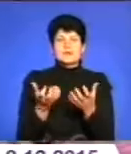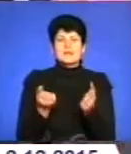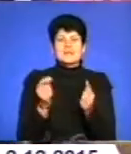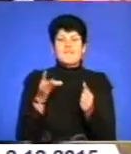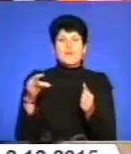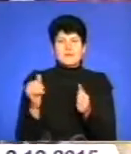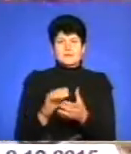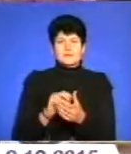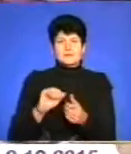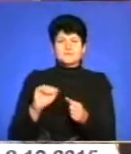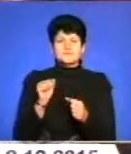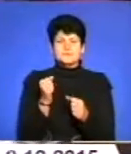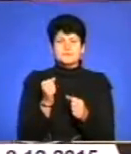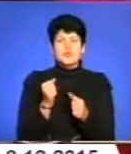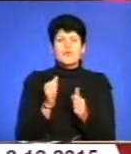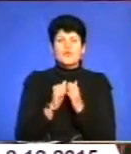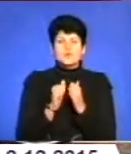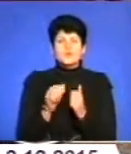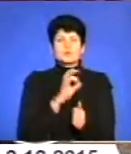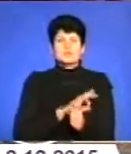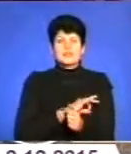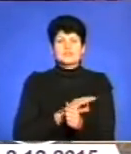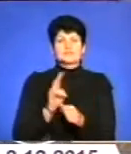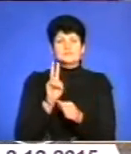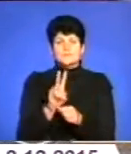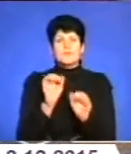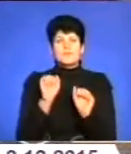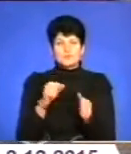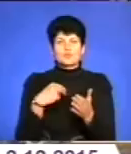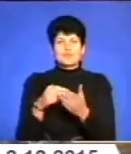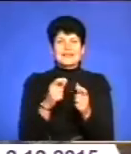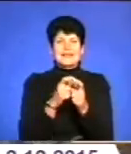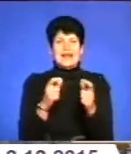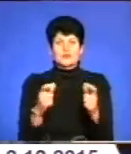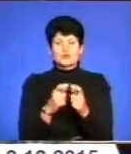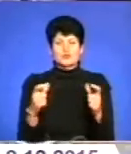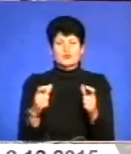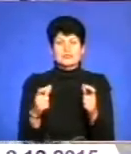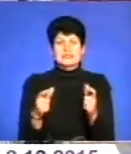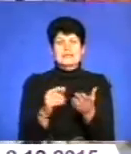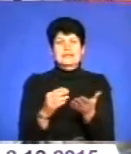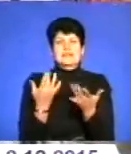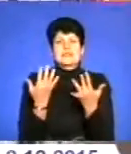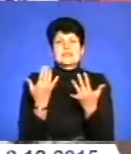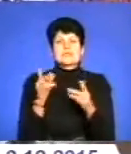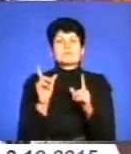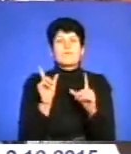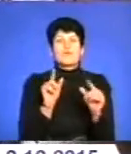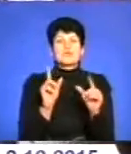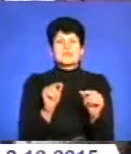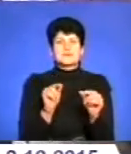колег. У перспективі кожен користувач громадського транспорту зможе придбати картку, розраховану на певну кількість поїздок.